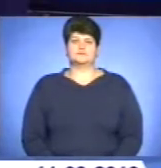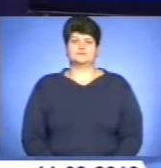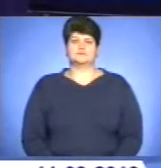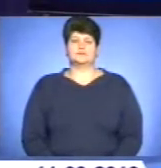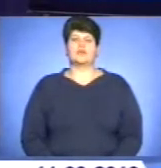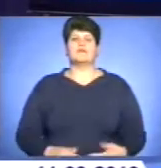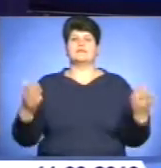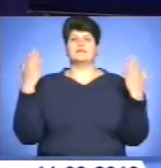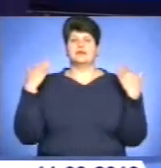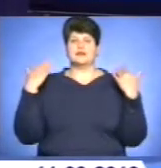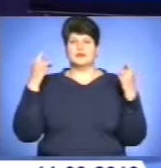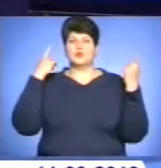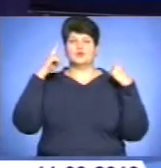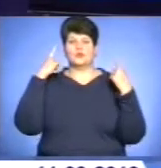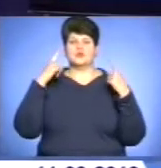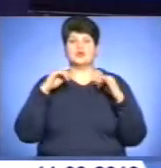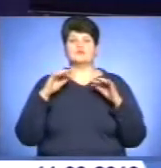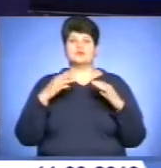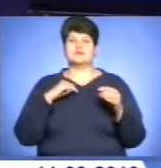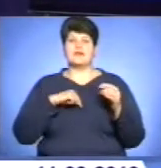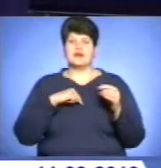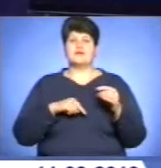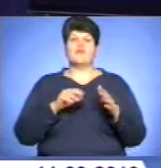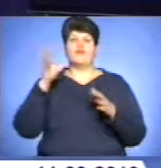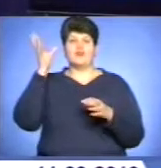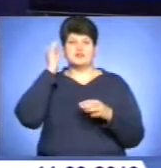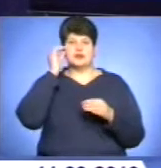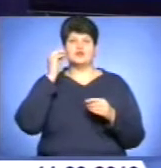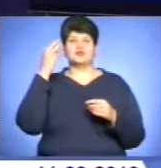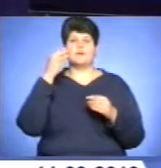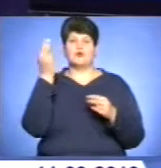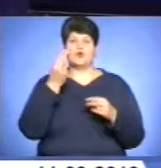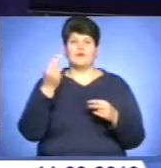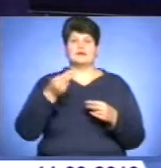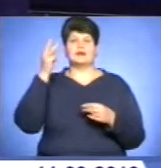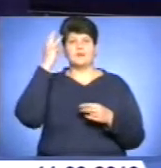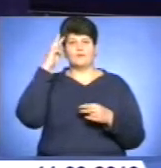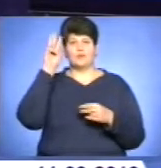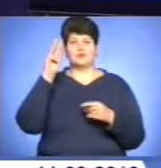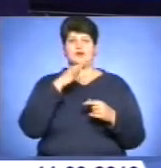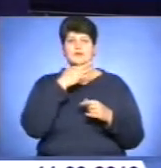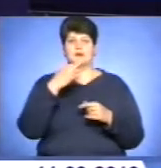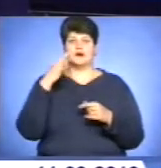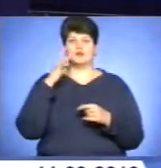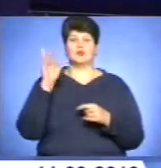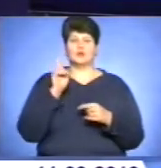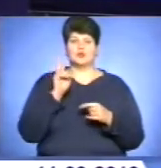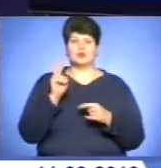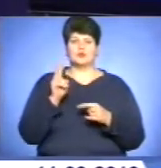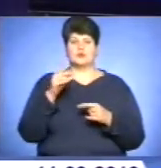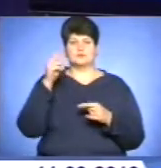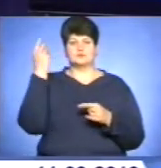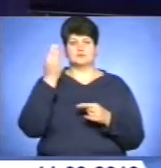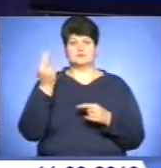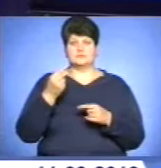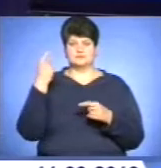Вихідні у творчій атмосфері. Тернополяни вважають, що малювати нині модно, і багато хто заповнює вільний час мистецтвом.